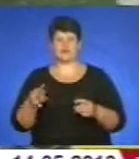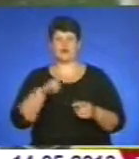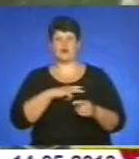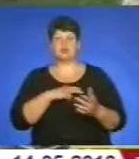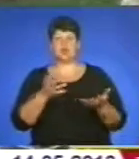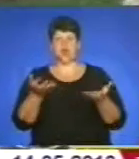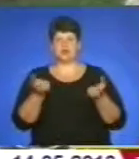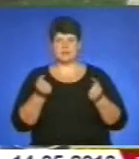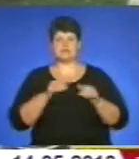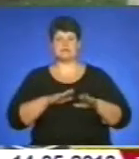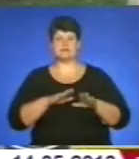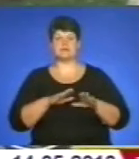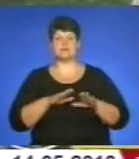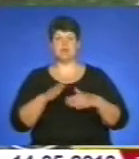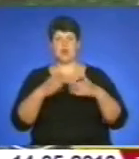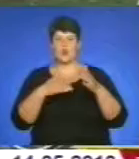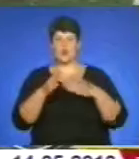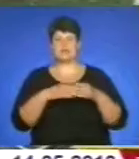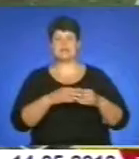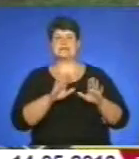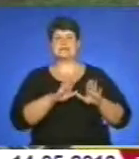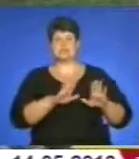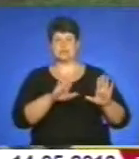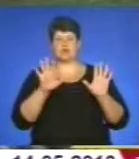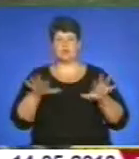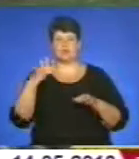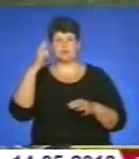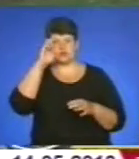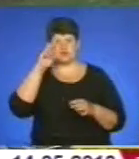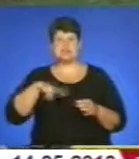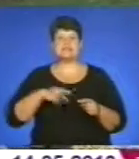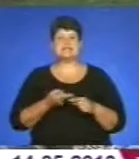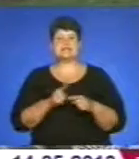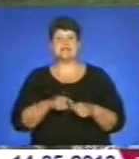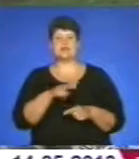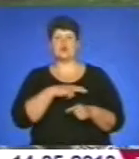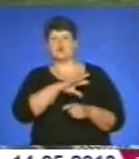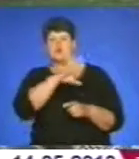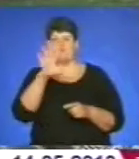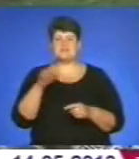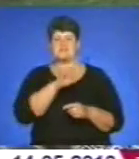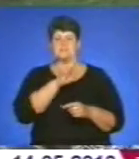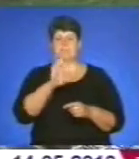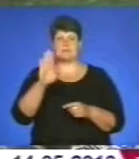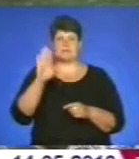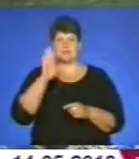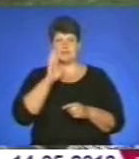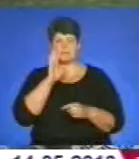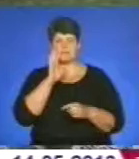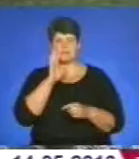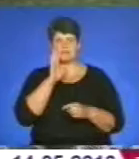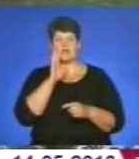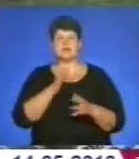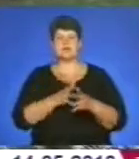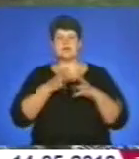облдержадміністрації в наших особах, але це нагорода для всіх матерів, оскільки вони нагороджені найвищим. Це те, що для них